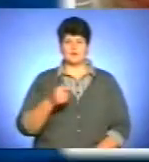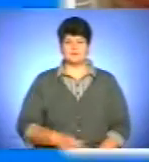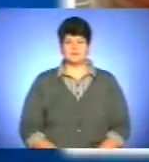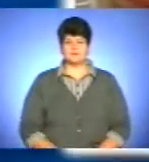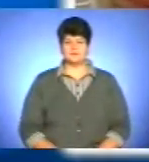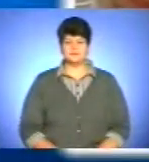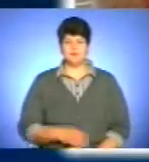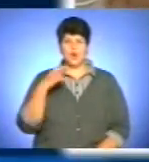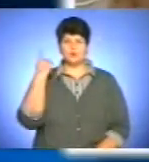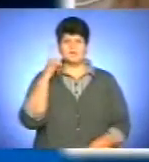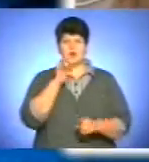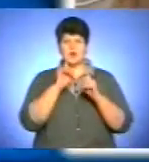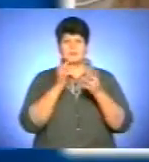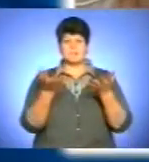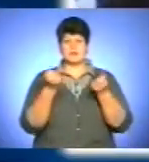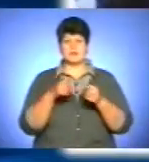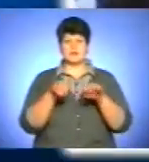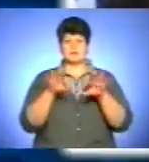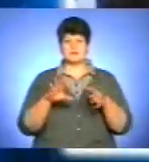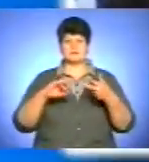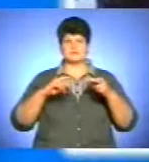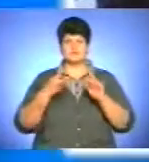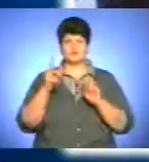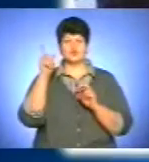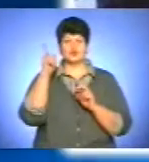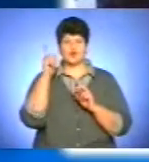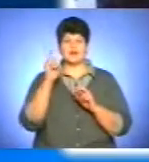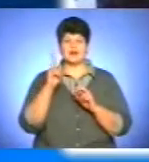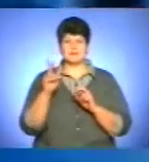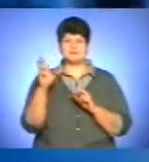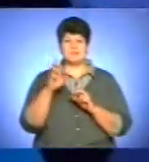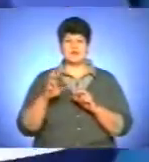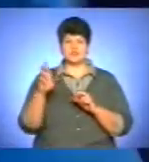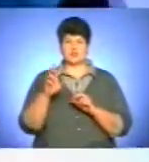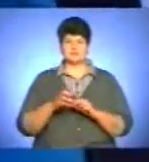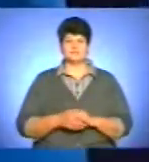Обласна рада прийняла рішення щодо зміни статусу Чорткова, Кременця і Бережан.